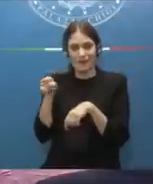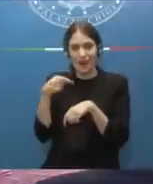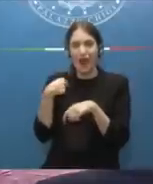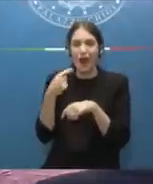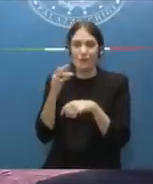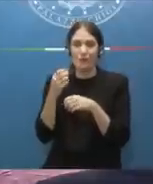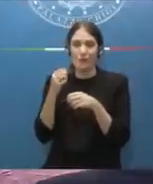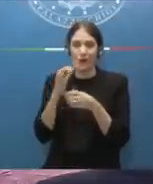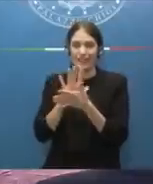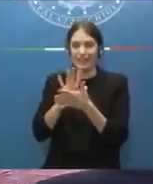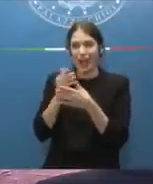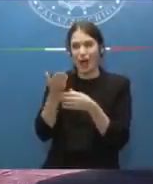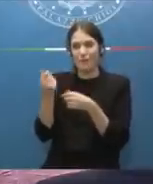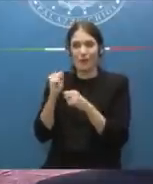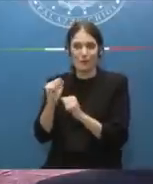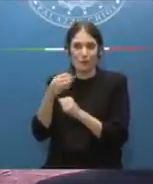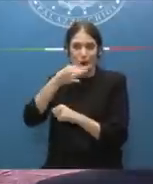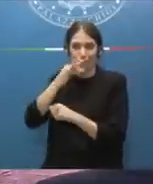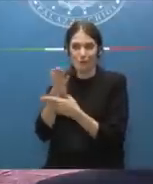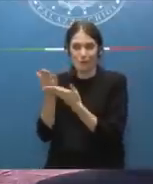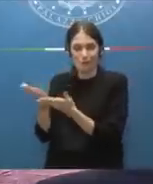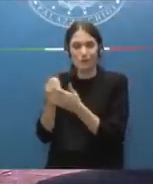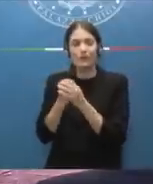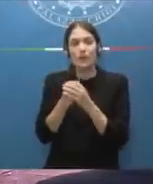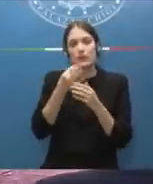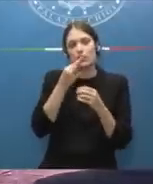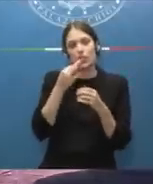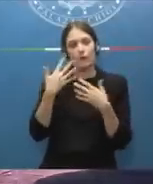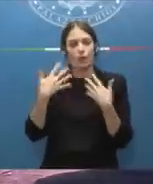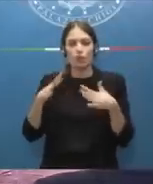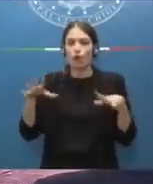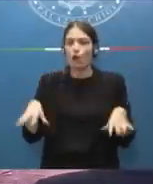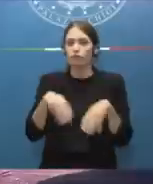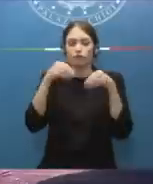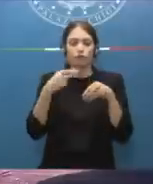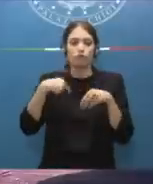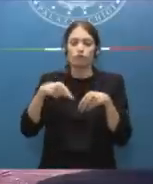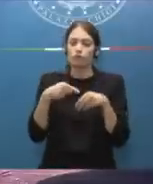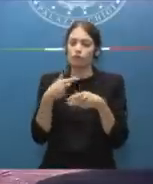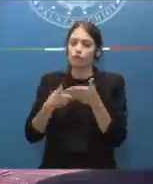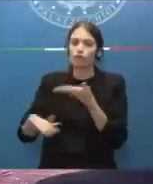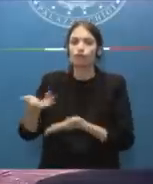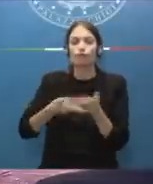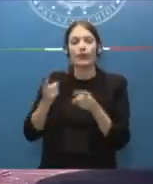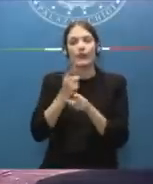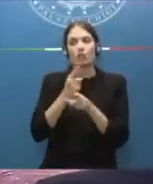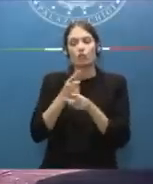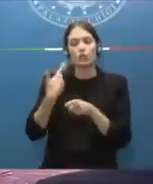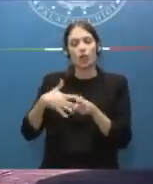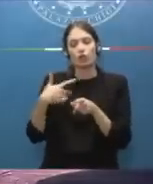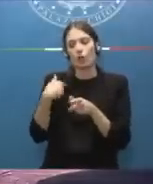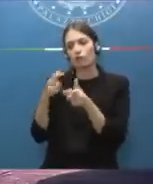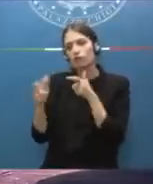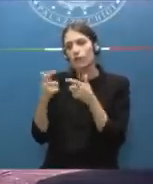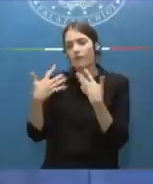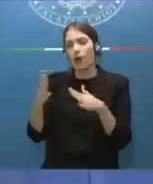ma insomma per dire che abbiamo condiviso dall'inizio questa necessità e dicevo sono molto